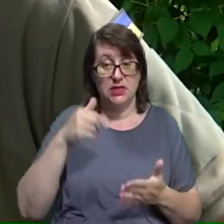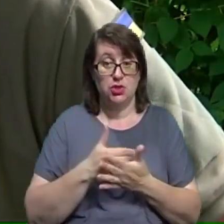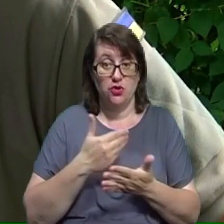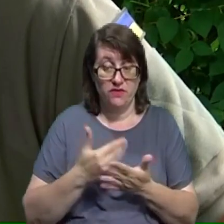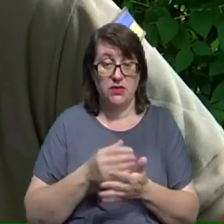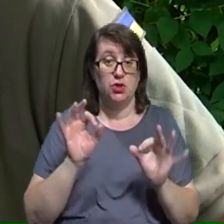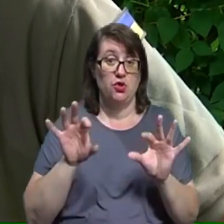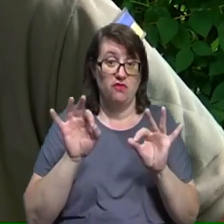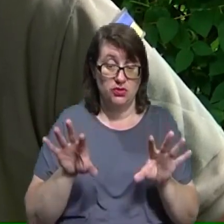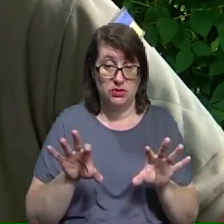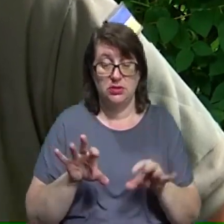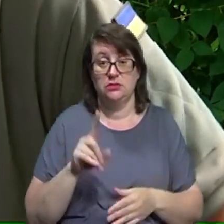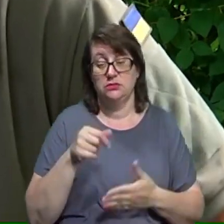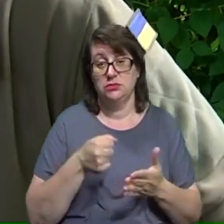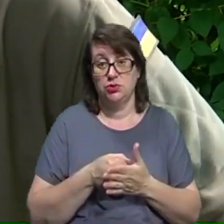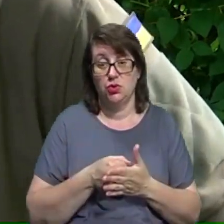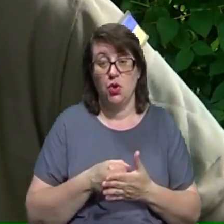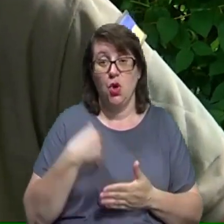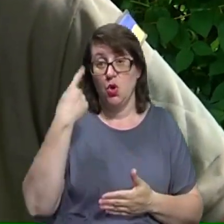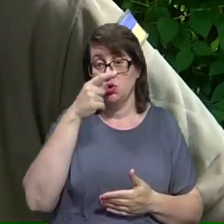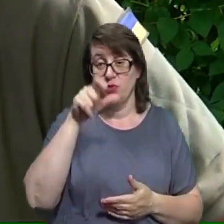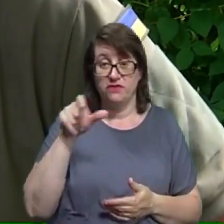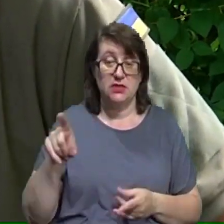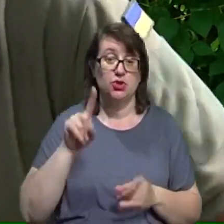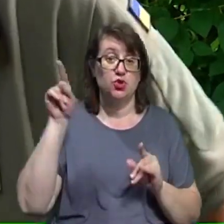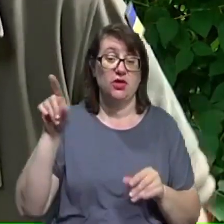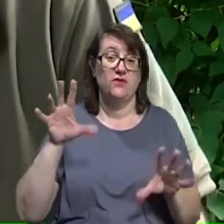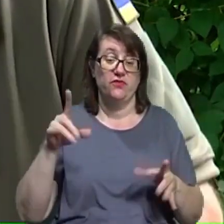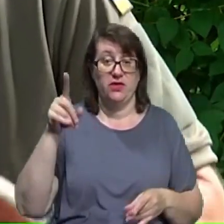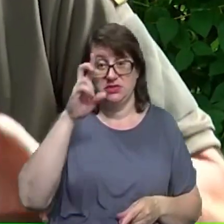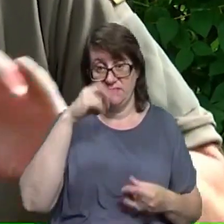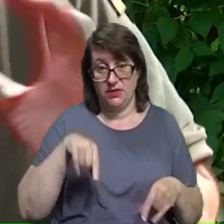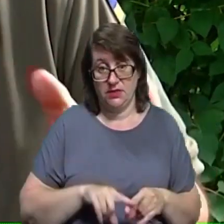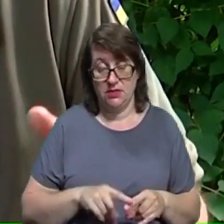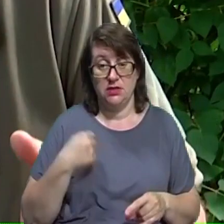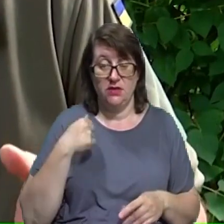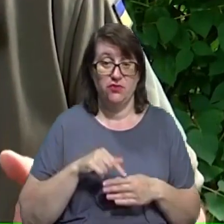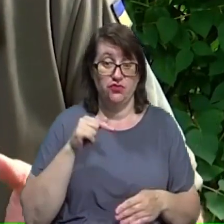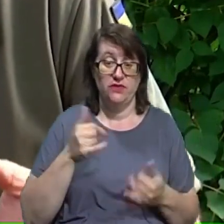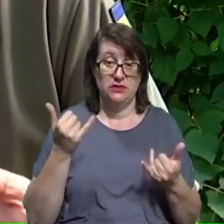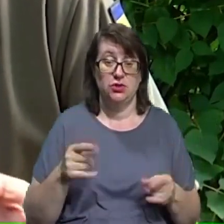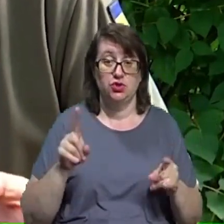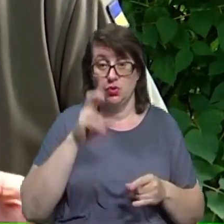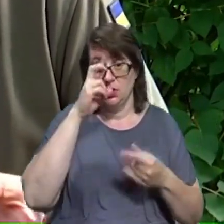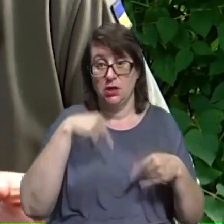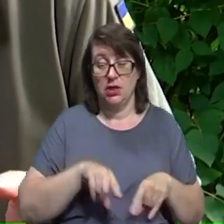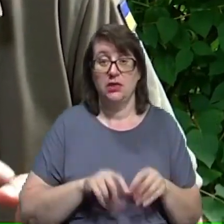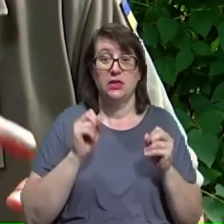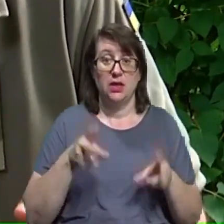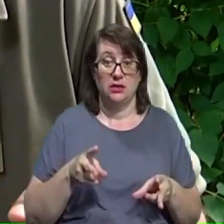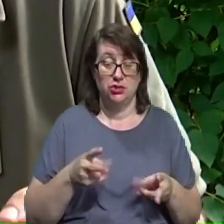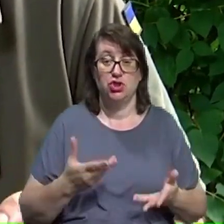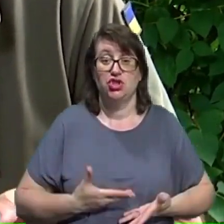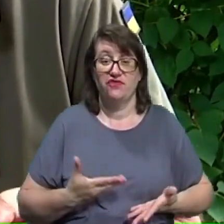особового складу, що там відбувається в країні. І я відчуваю зараз, що країна – якби такий живий організм, в